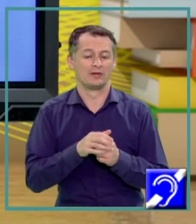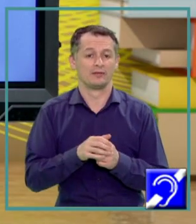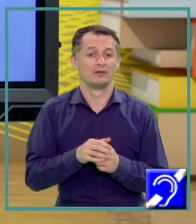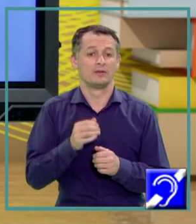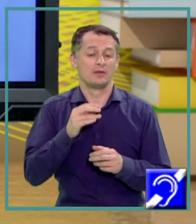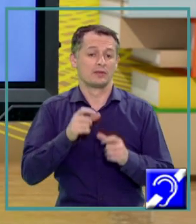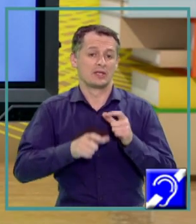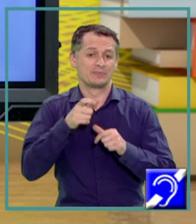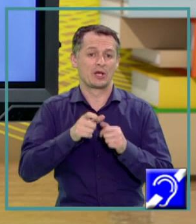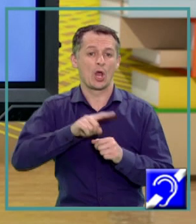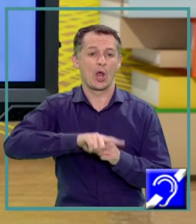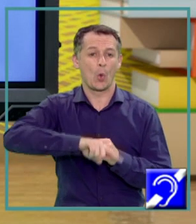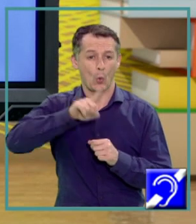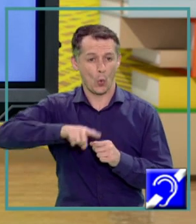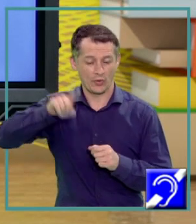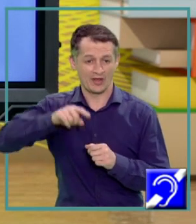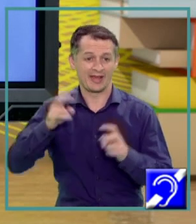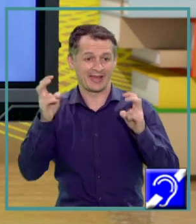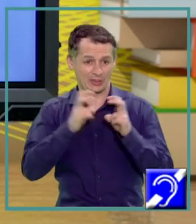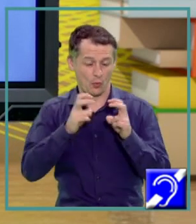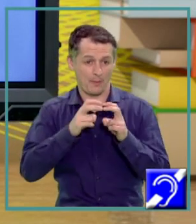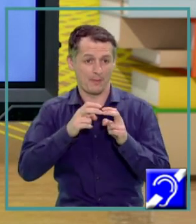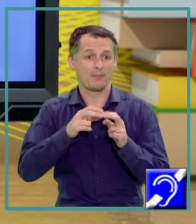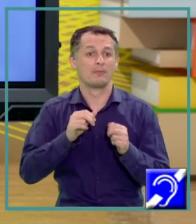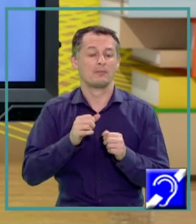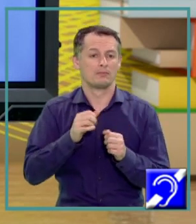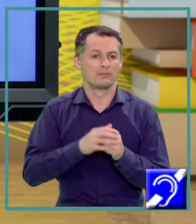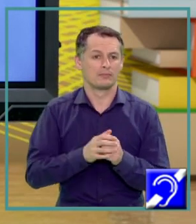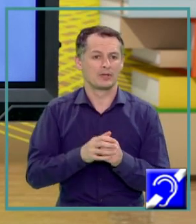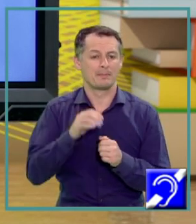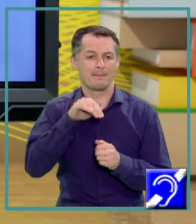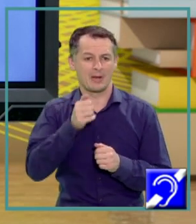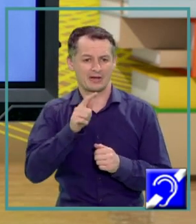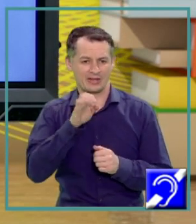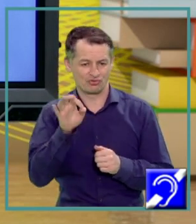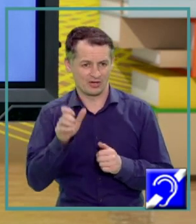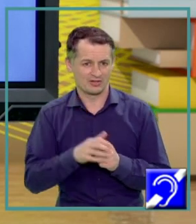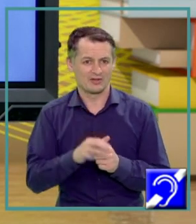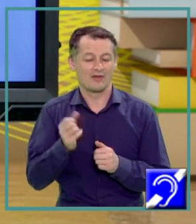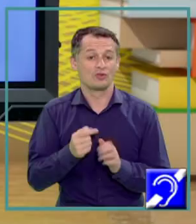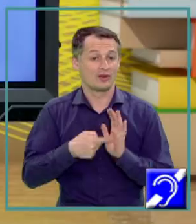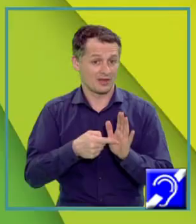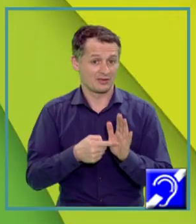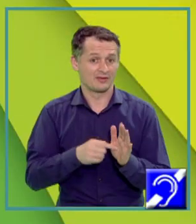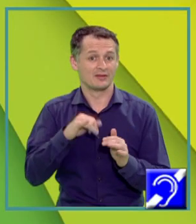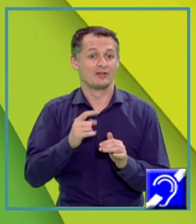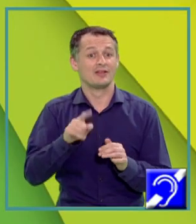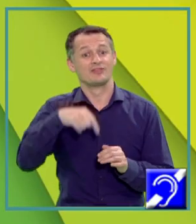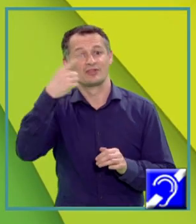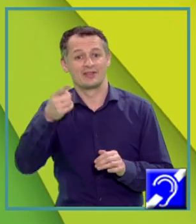electromagnetice, deci și la lumină, au fost strălucit confirmate de experimentele lui Hertz,